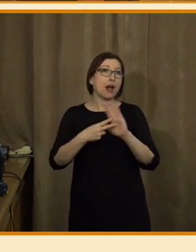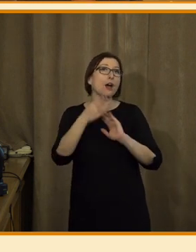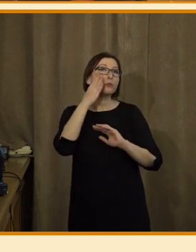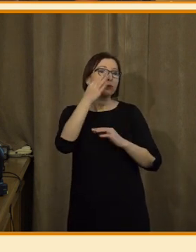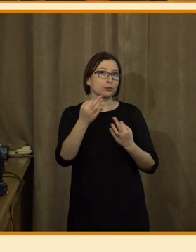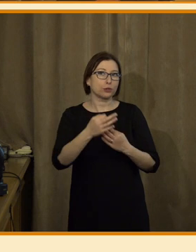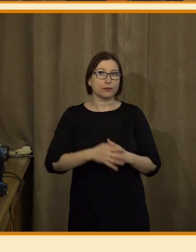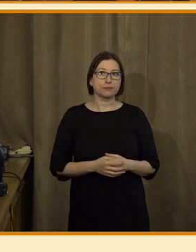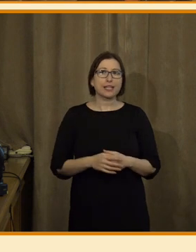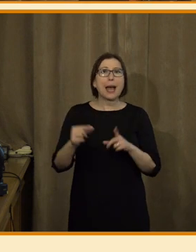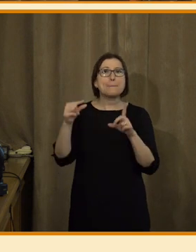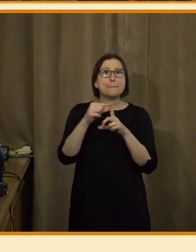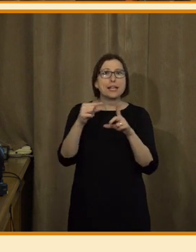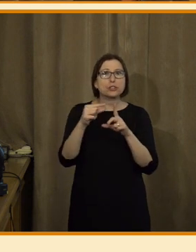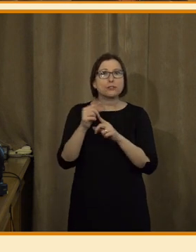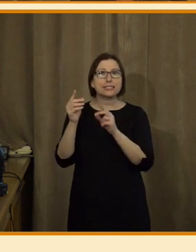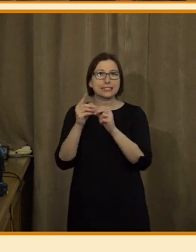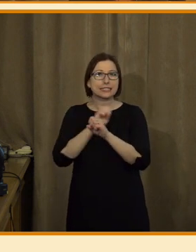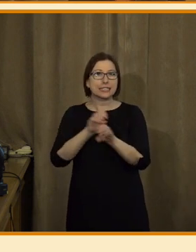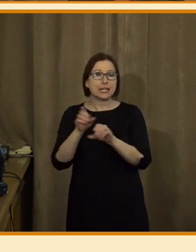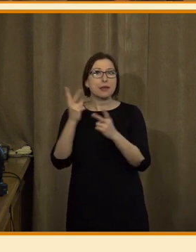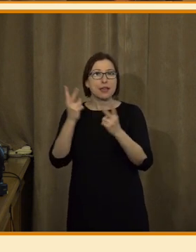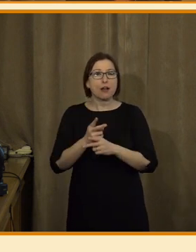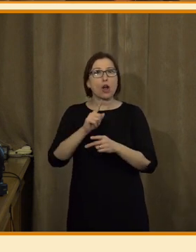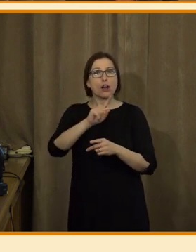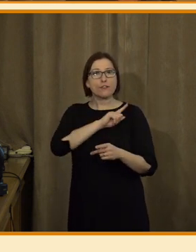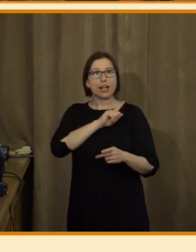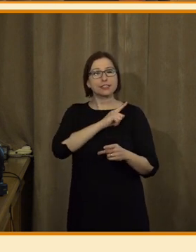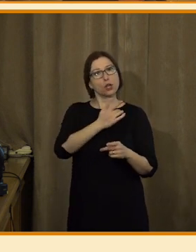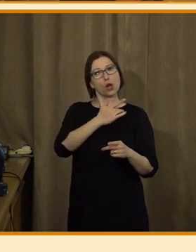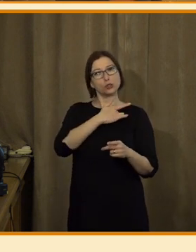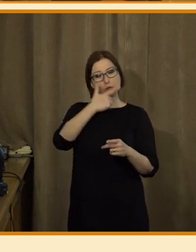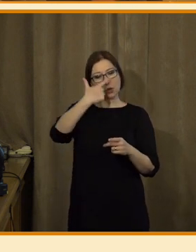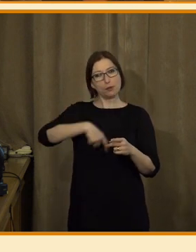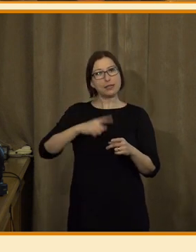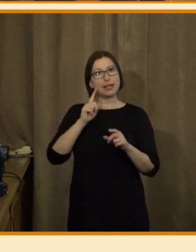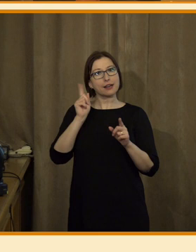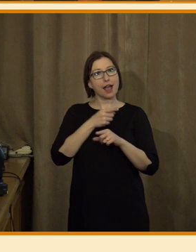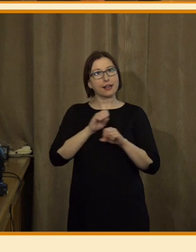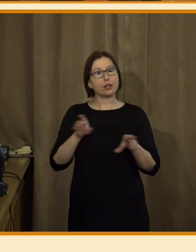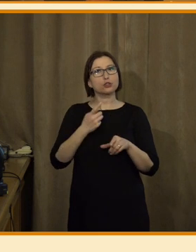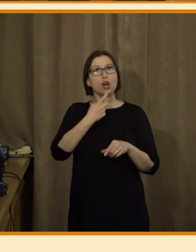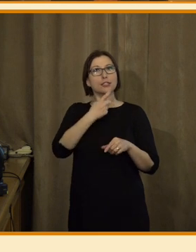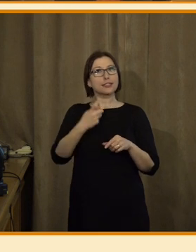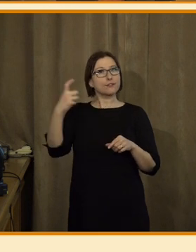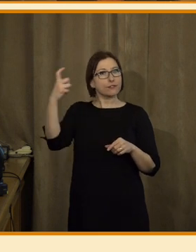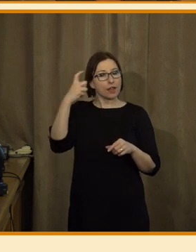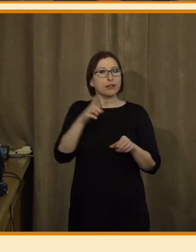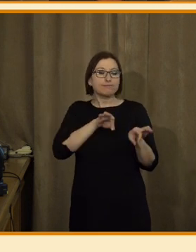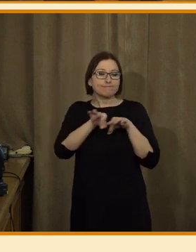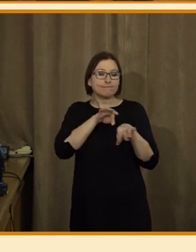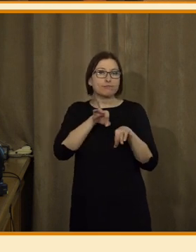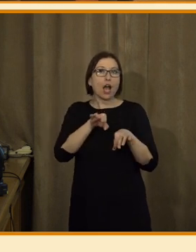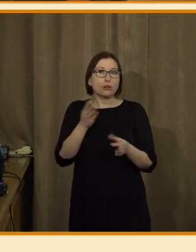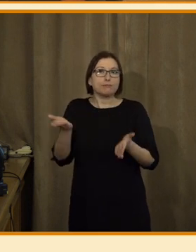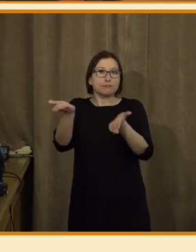A personalizovaný stream je o tom, že vy máte vlastní osobní rádio, které si můžete ovládat, jak potřebujete a